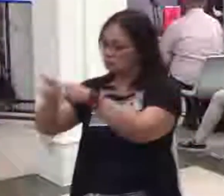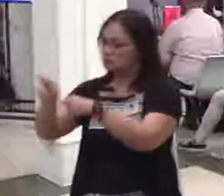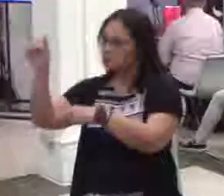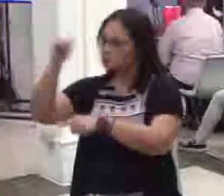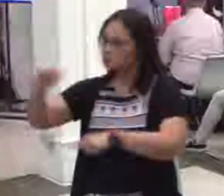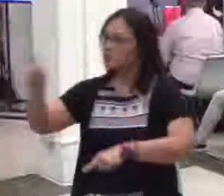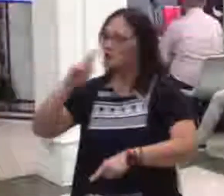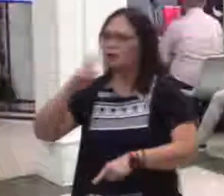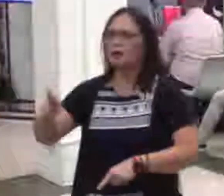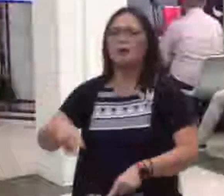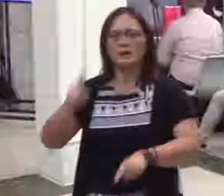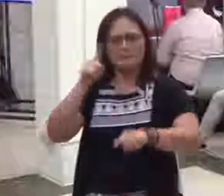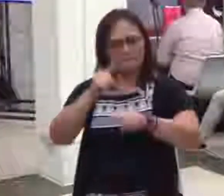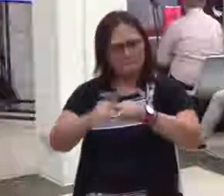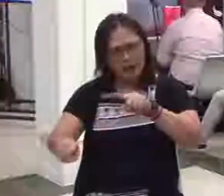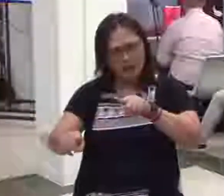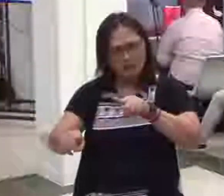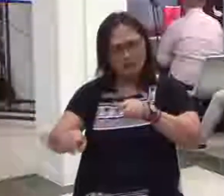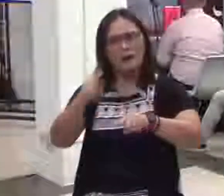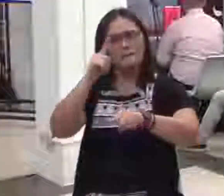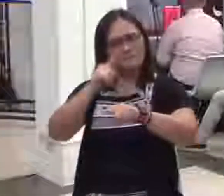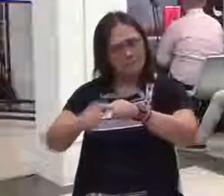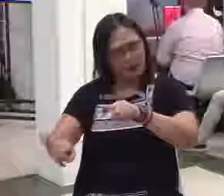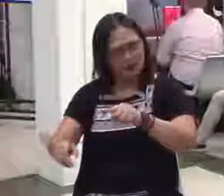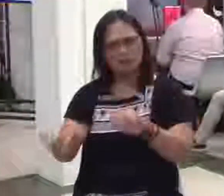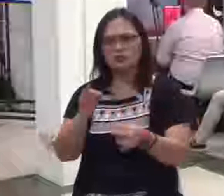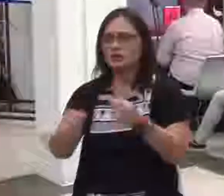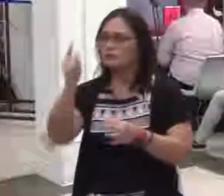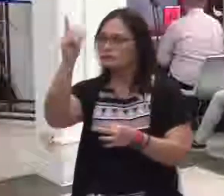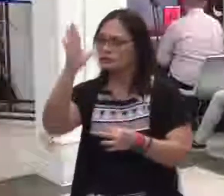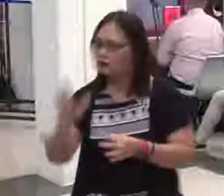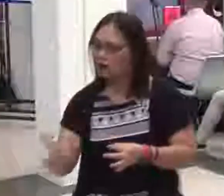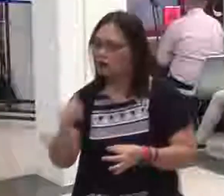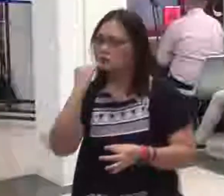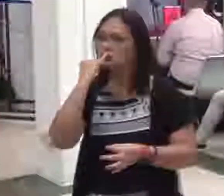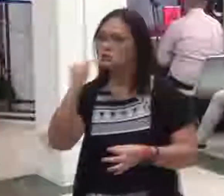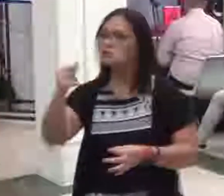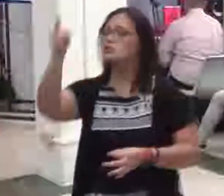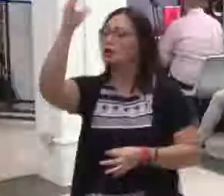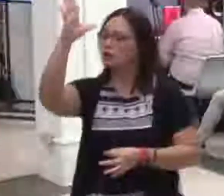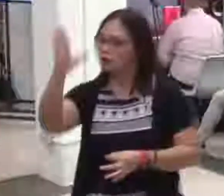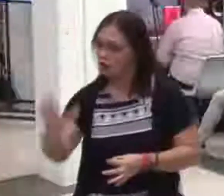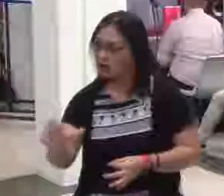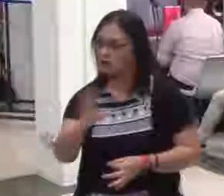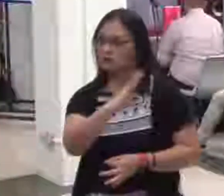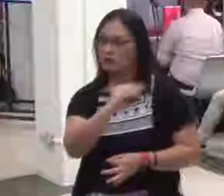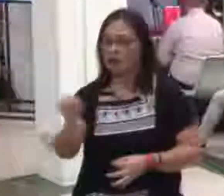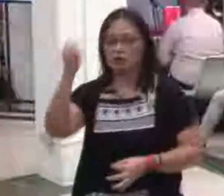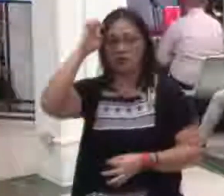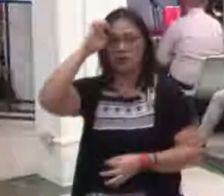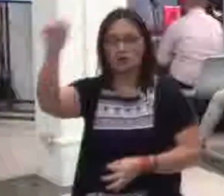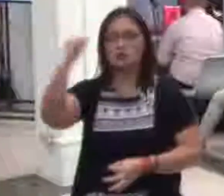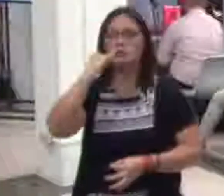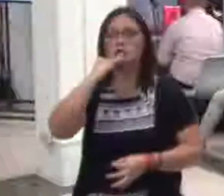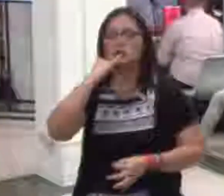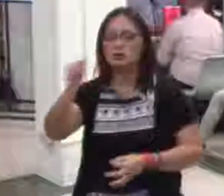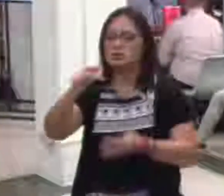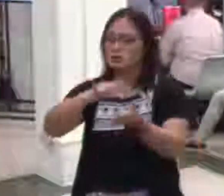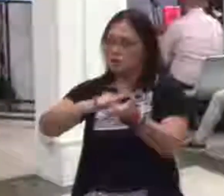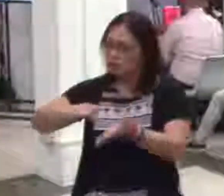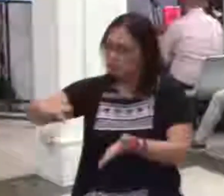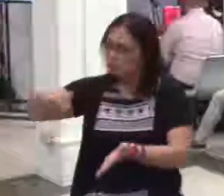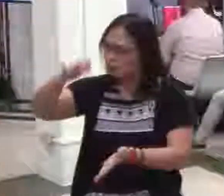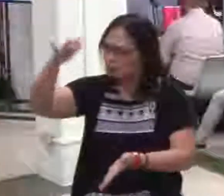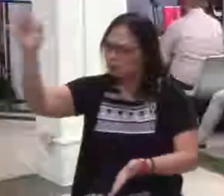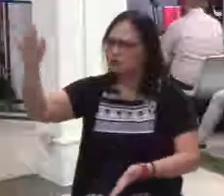pero kung ang Diyos ay Diyos at kung siya may luwalhati at haharap tayo sa maluwalhati eh maging maluwalhati